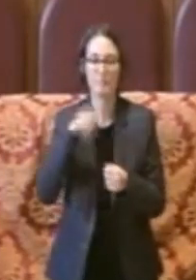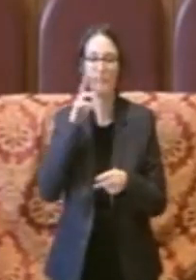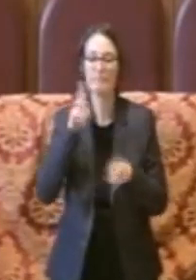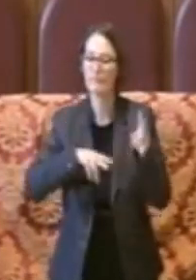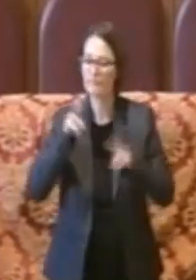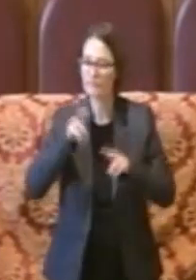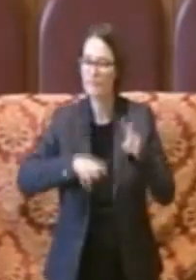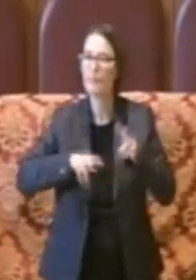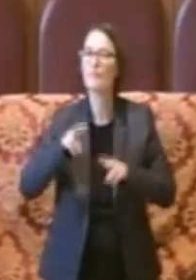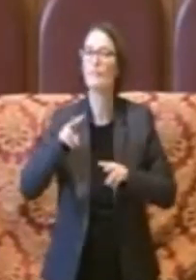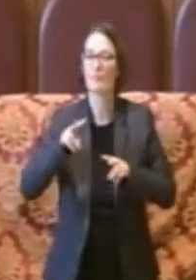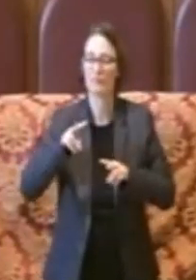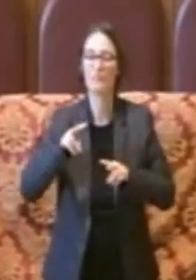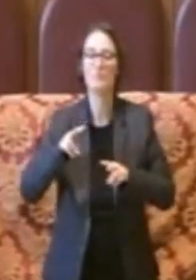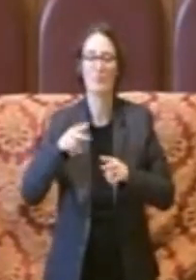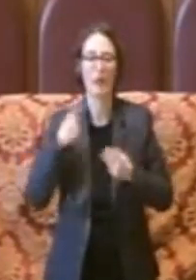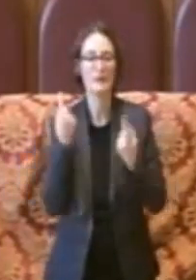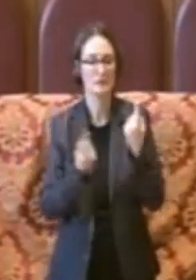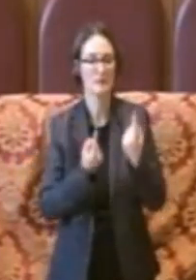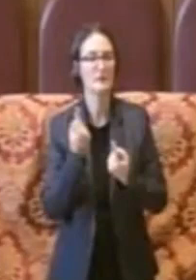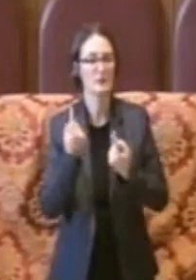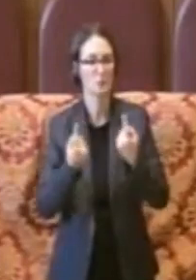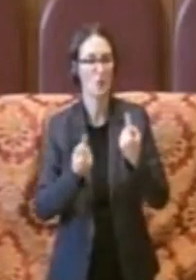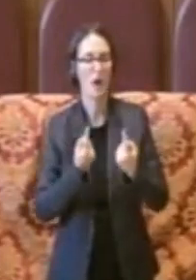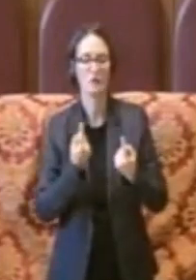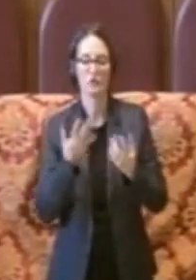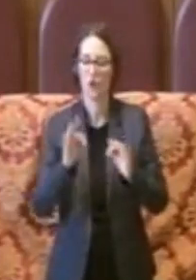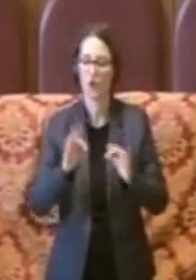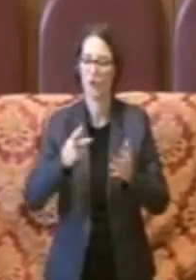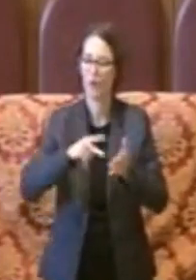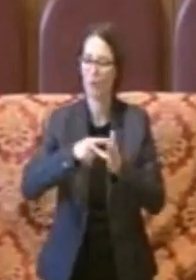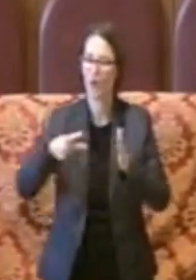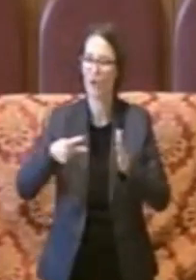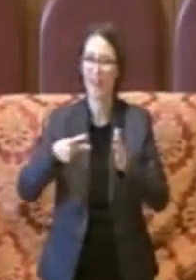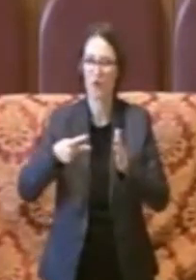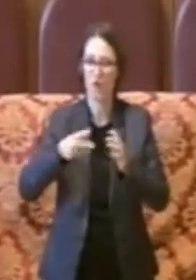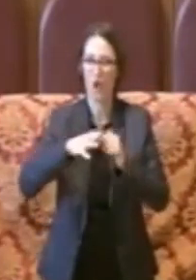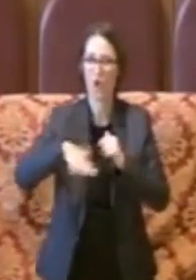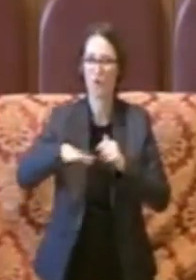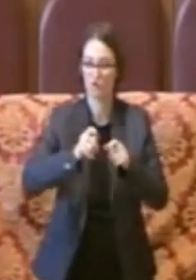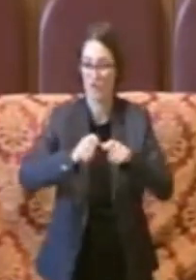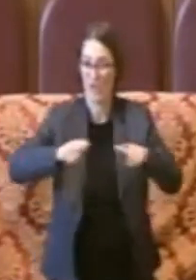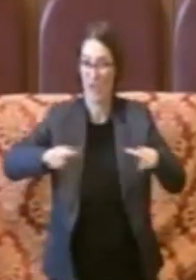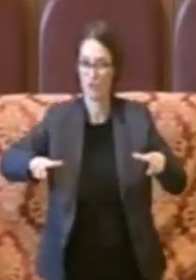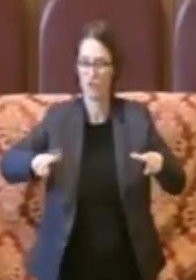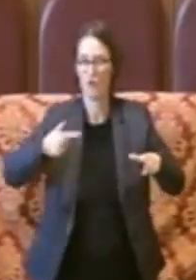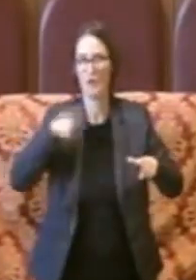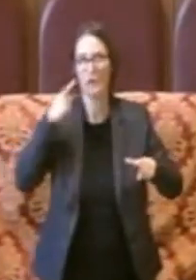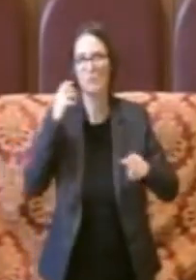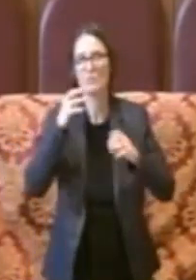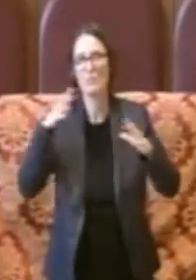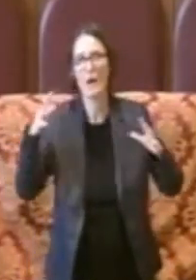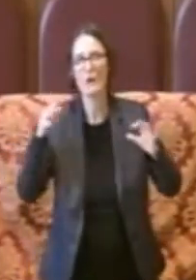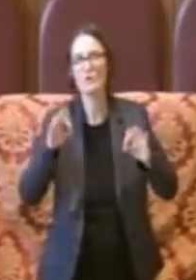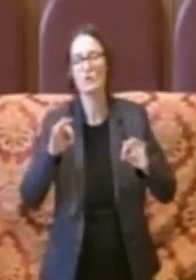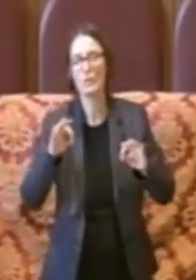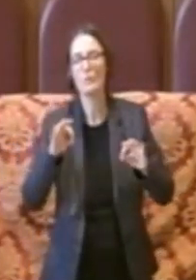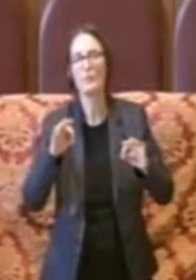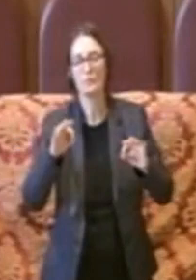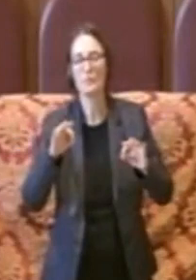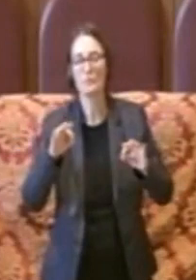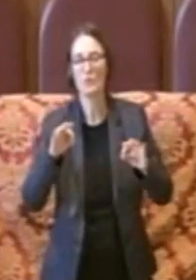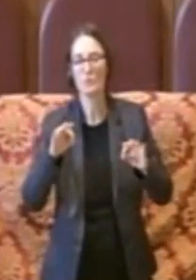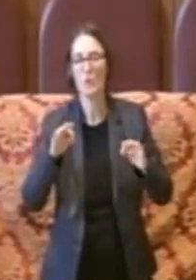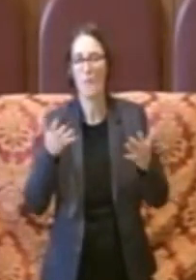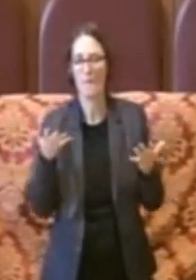degli assetti tecnologici della città, io ho immaginato diciamo e immagino che questo